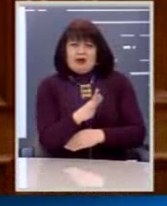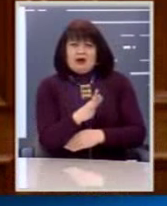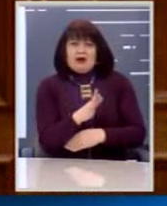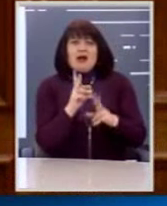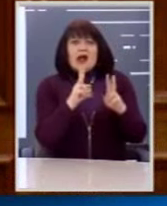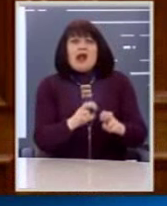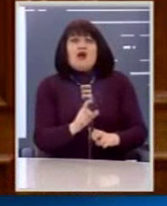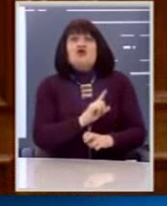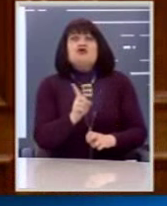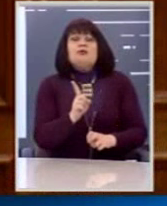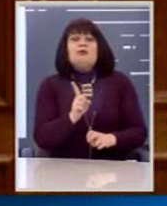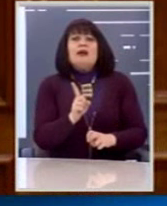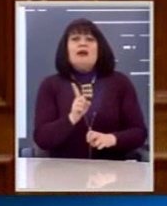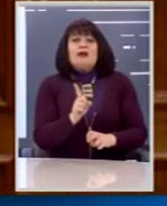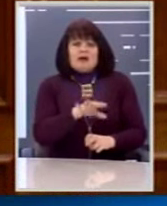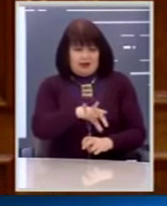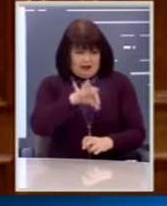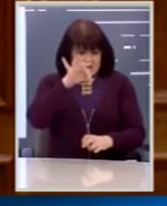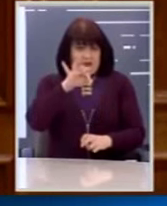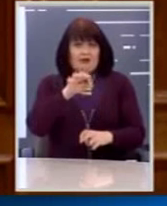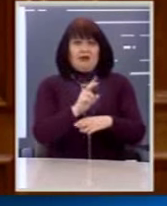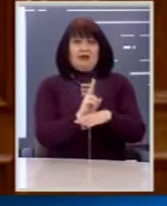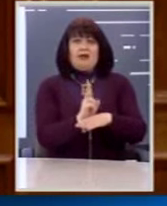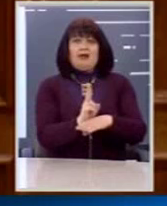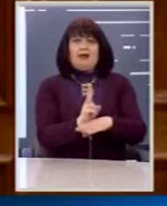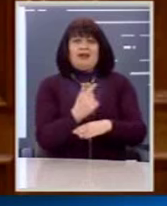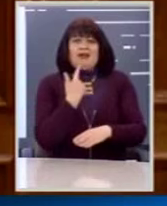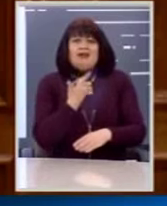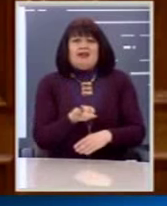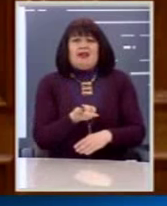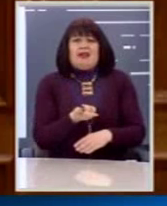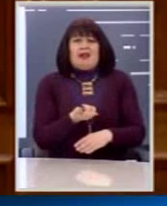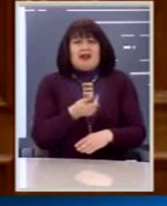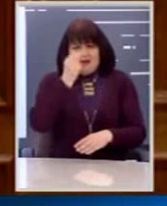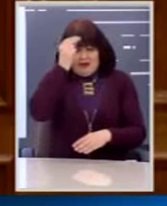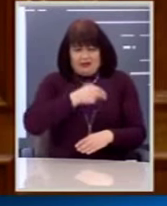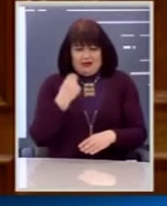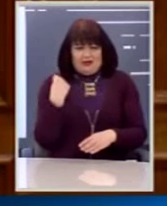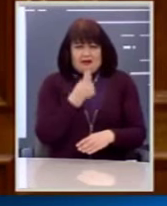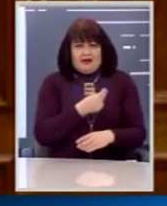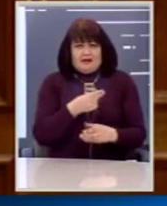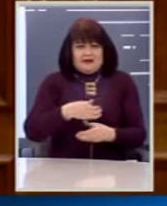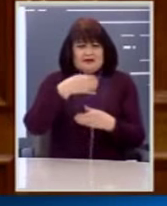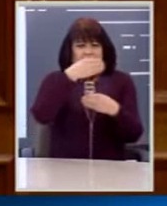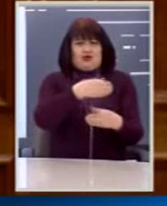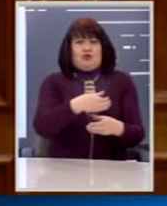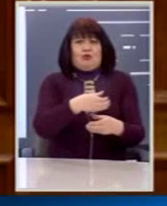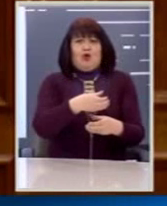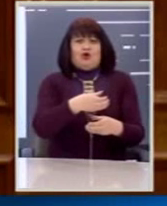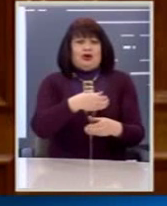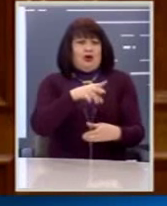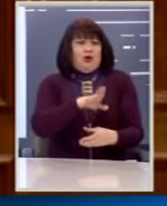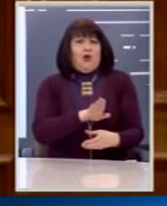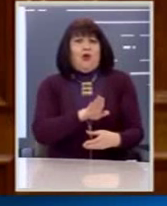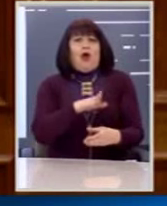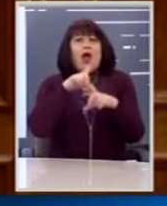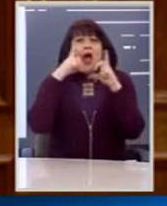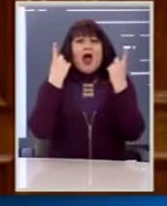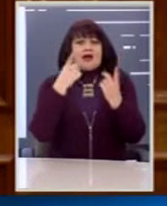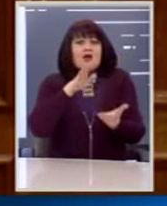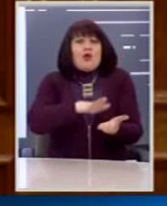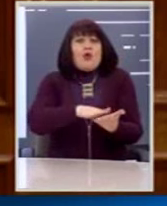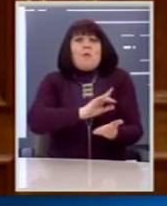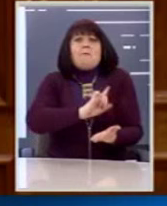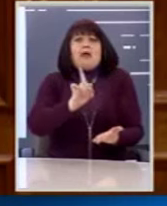ελέγξει γιατί θα κουμπήσει τα Άγια Δισκοπότηρα που είναι κρυμμένα στο Κερπνό. Αυτό κάναμε. Έρχεται εδώ